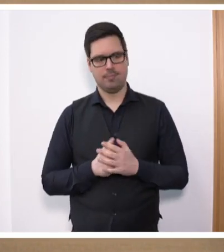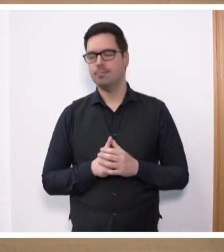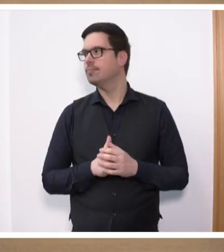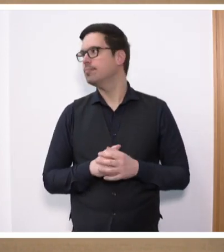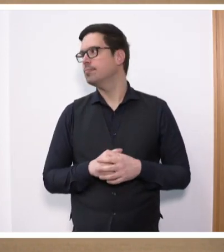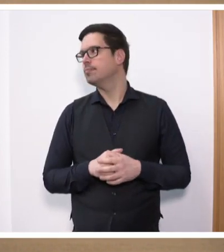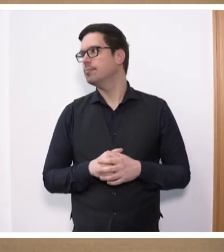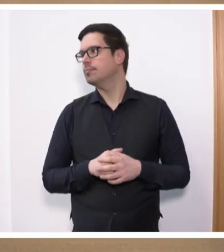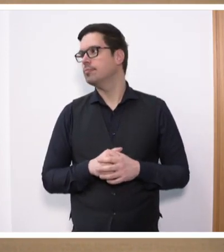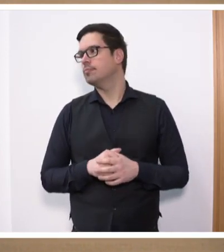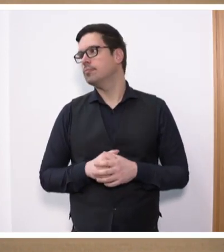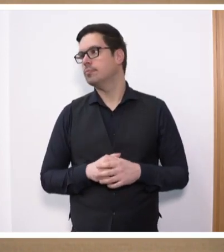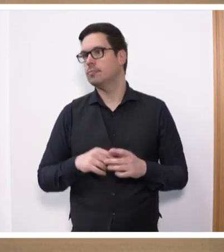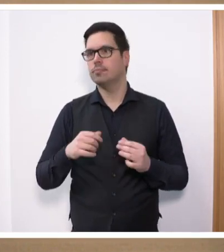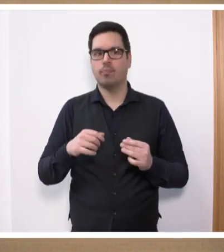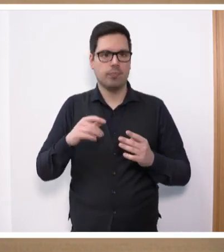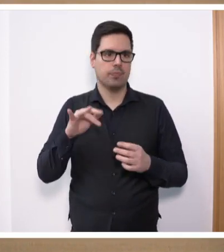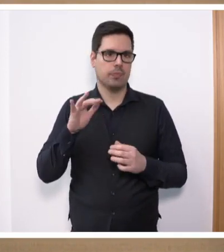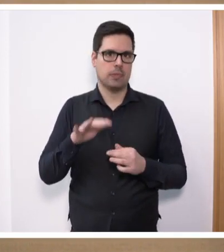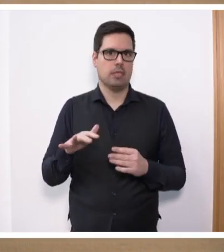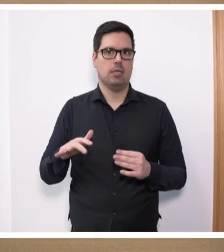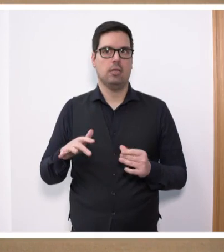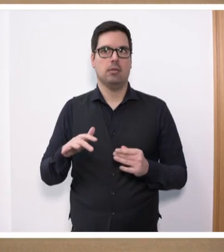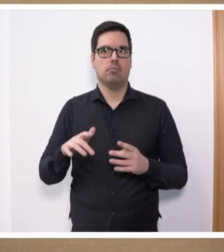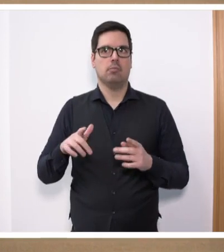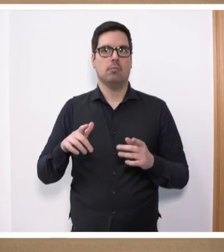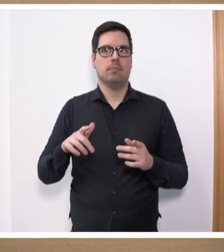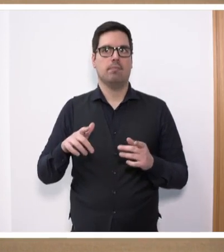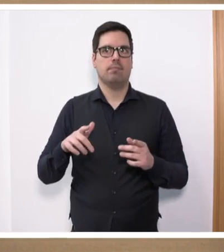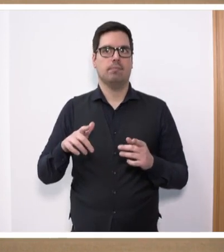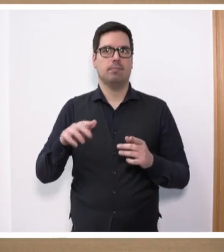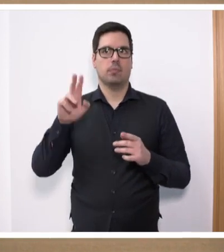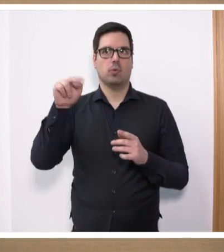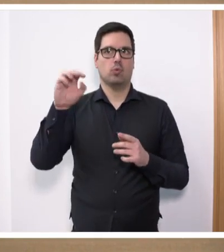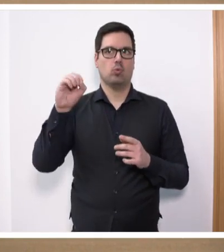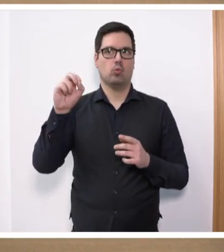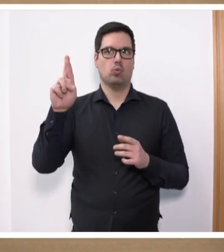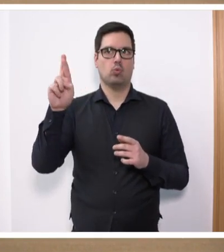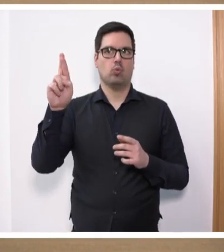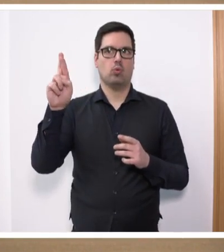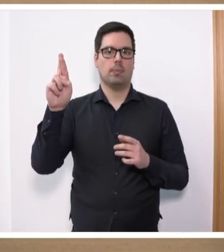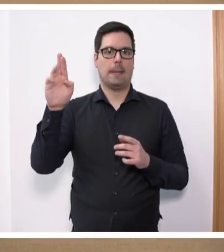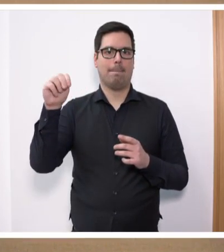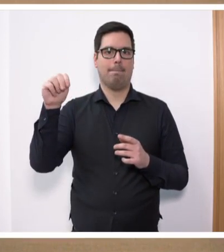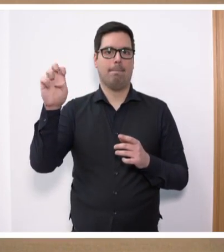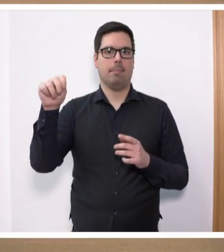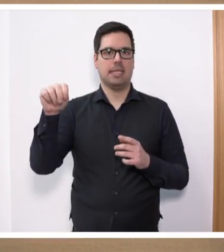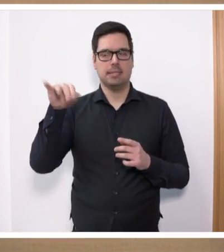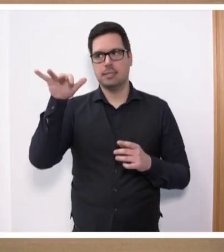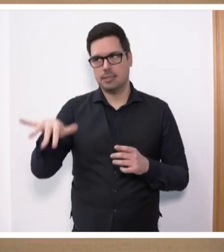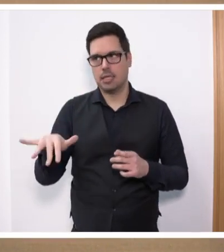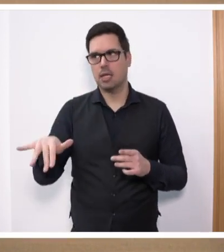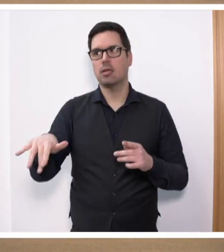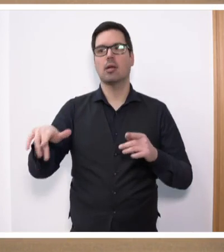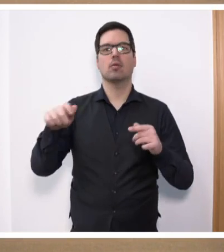Das setzt notwendigerweise eine ganze Reihe von Normen voraus. Angefangen mit den Vorschriften über die Wahl der gesicherten